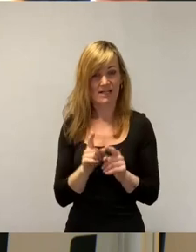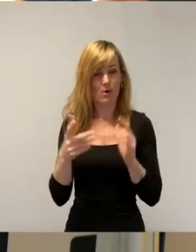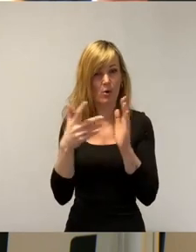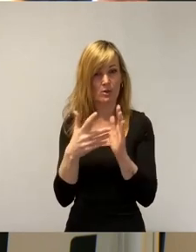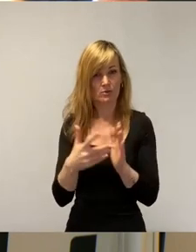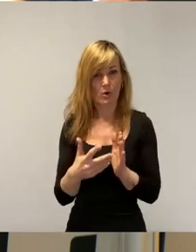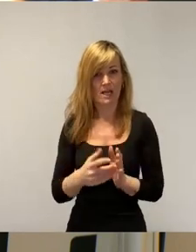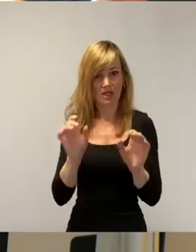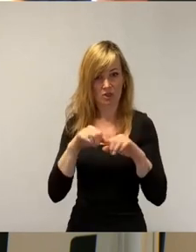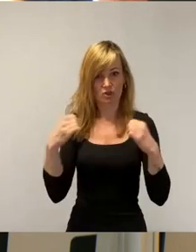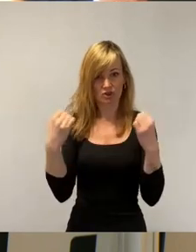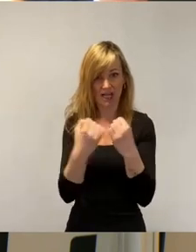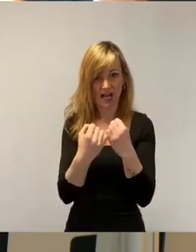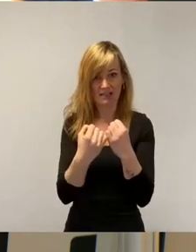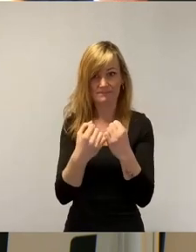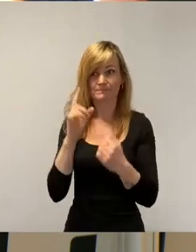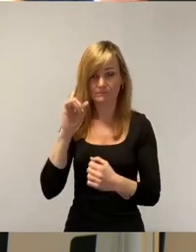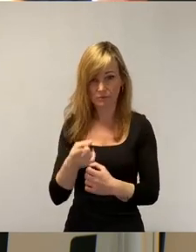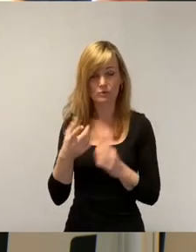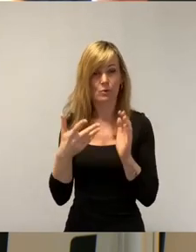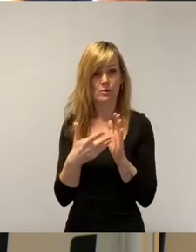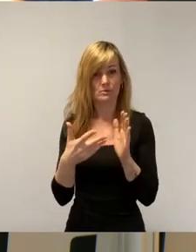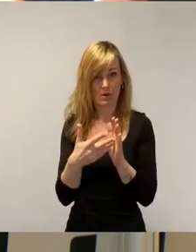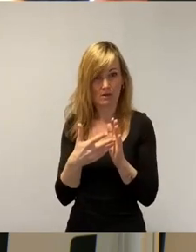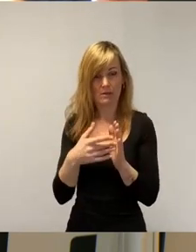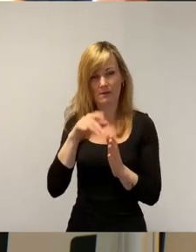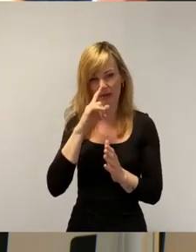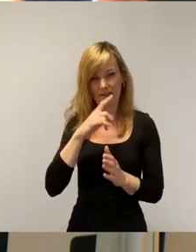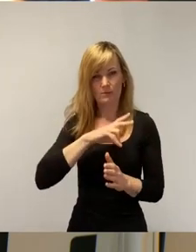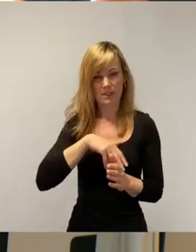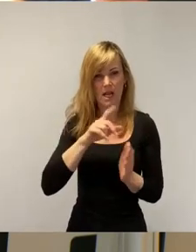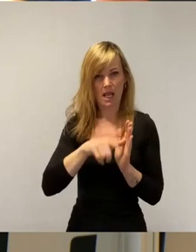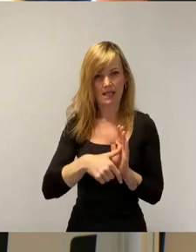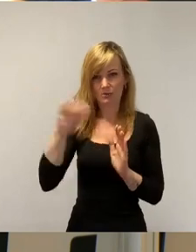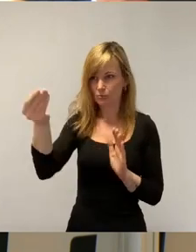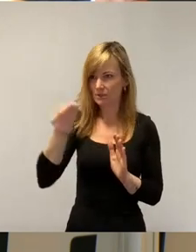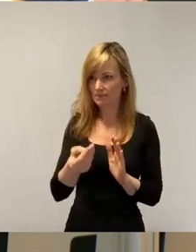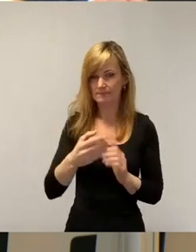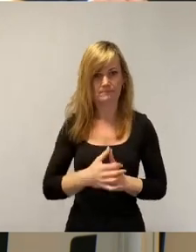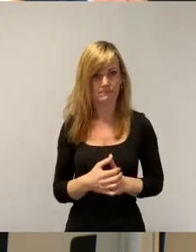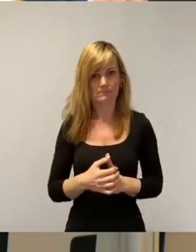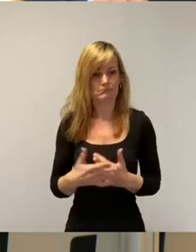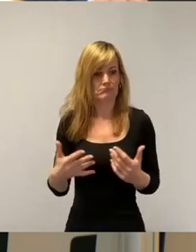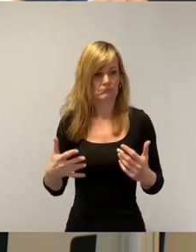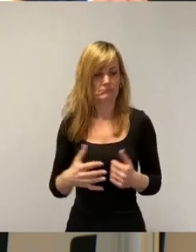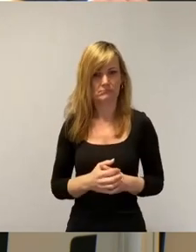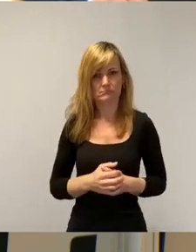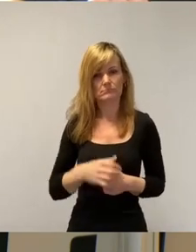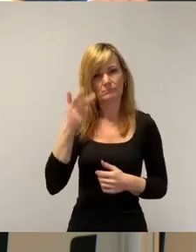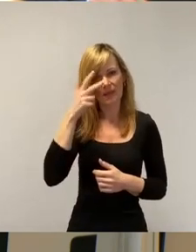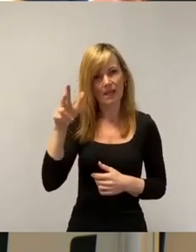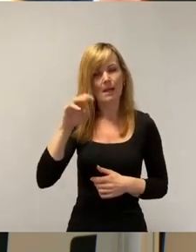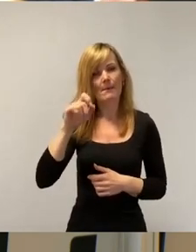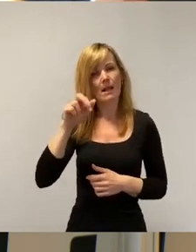Staat kontrollieren muss, wenn er Sozialleistungen gibt. Nun kann es ja sein, dass Sie vielleicht Herrn Maloney nicht glauben,